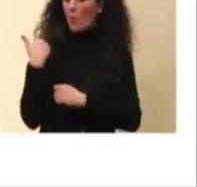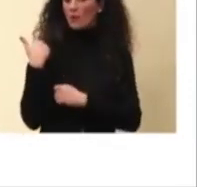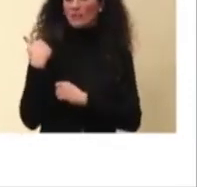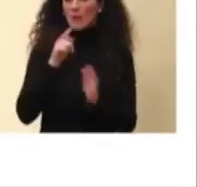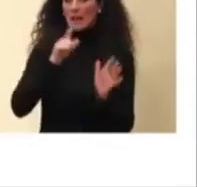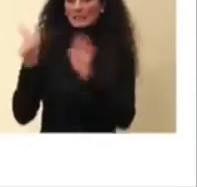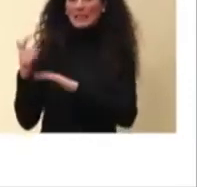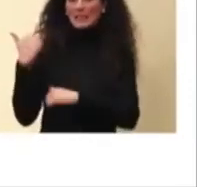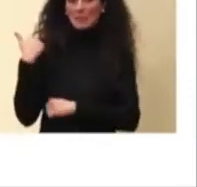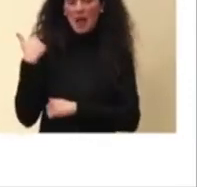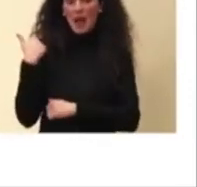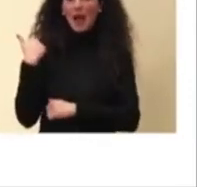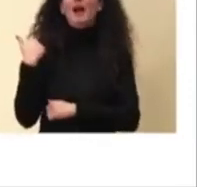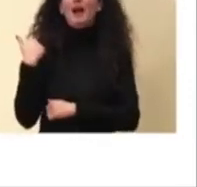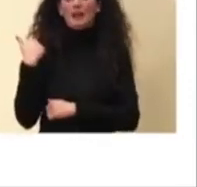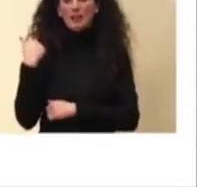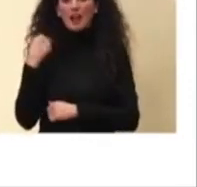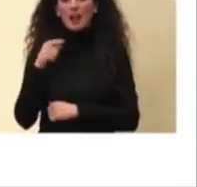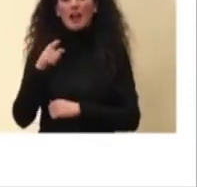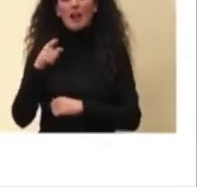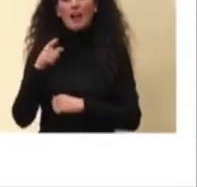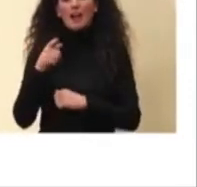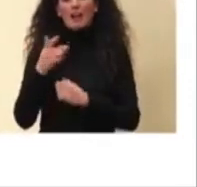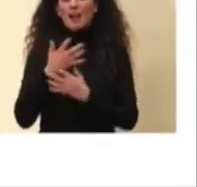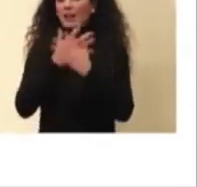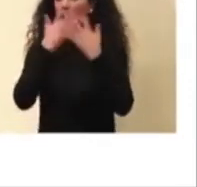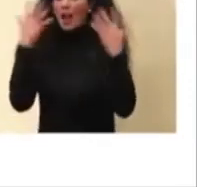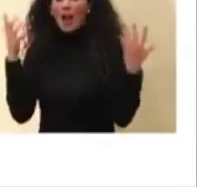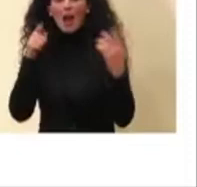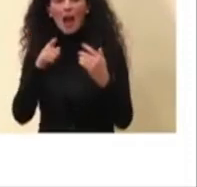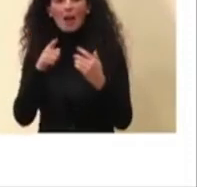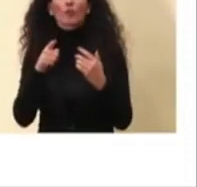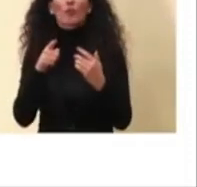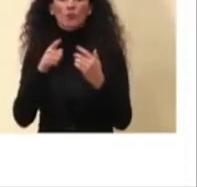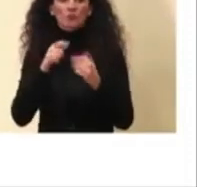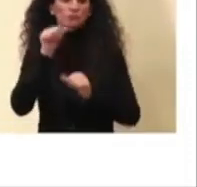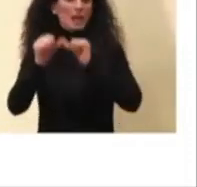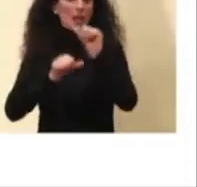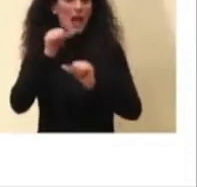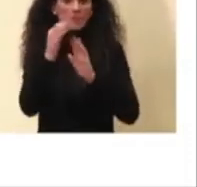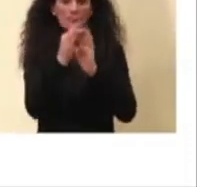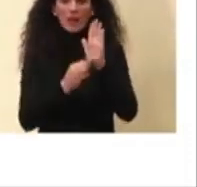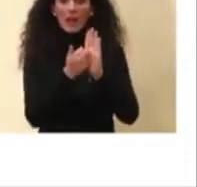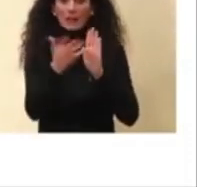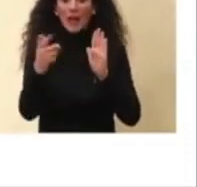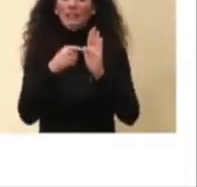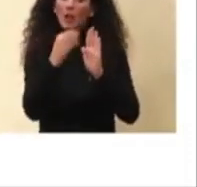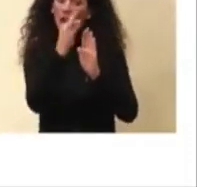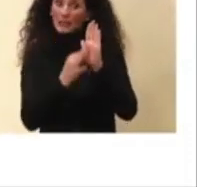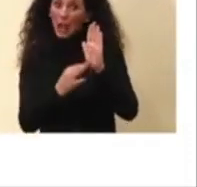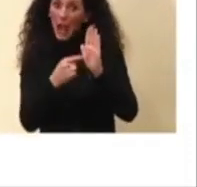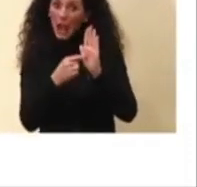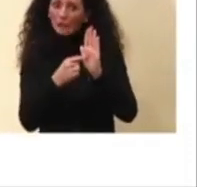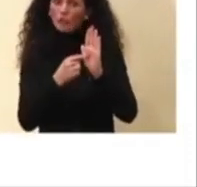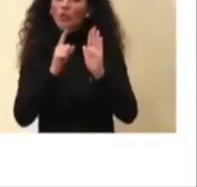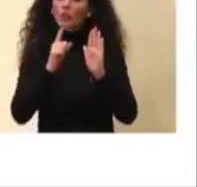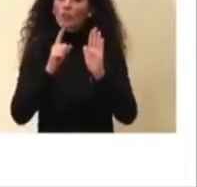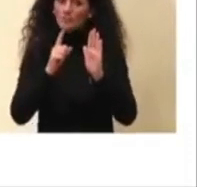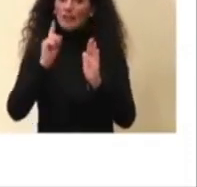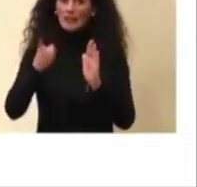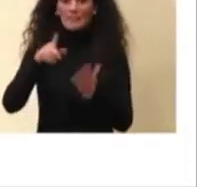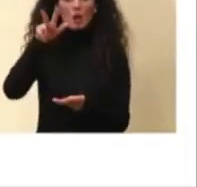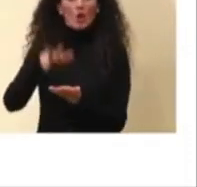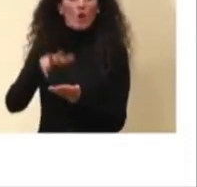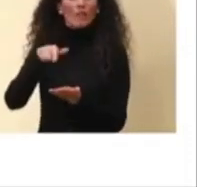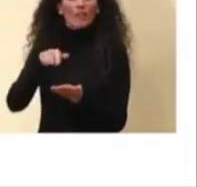si sta aprendo. È un primo segnale positivo, deve essere confermato ovviamente, ma questo segnale è anche un'indicazione forte